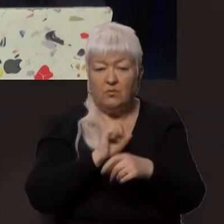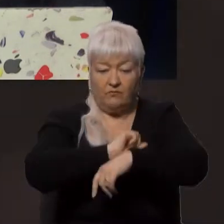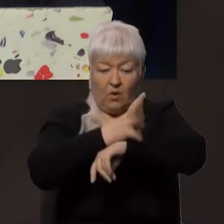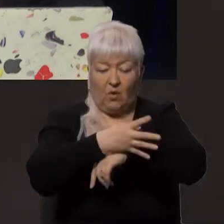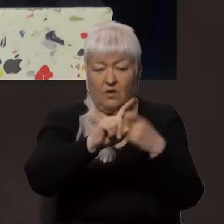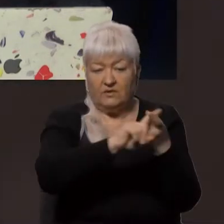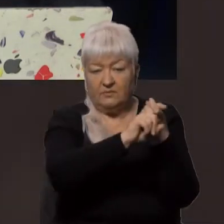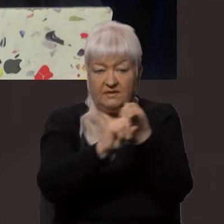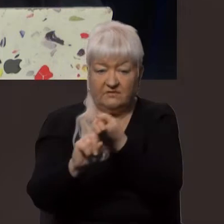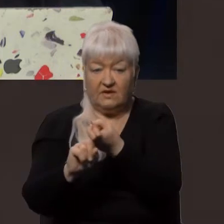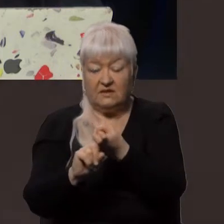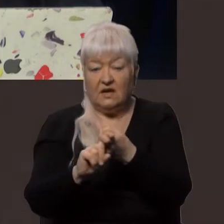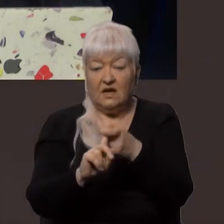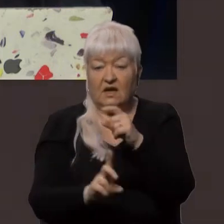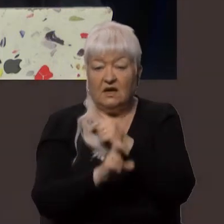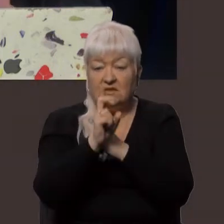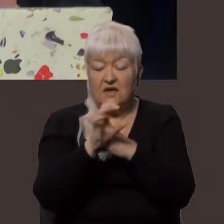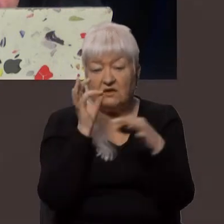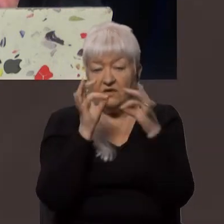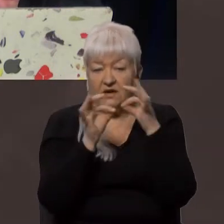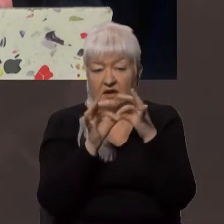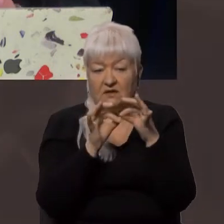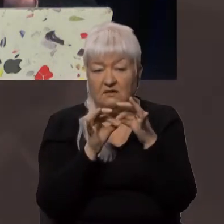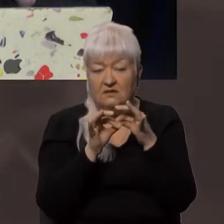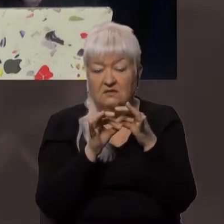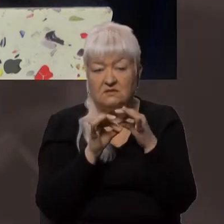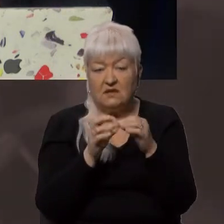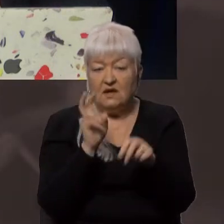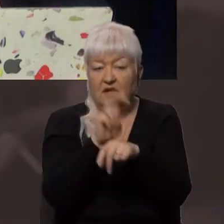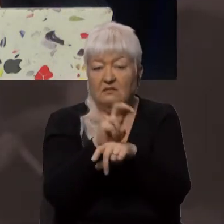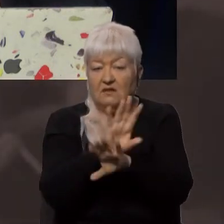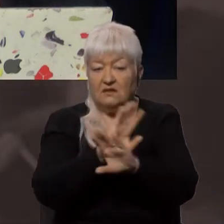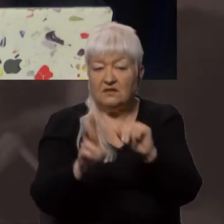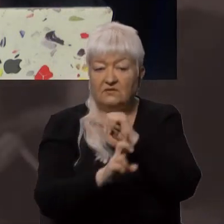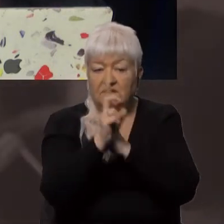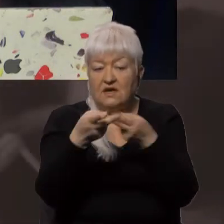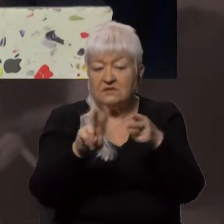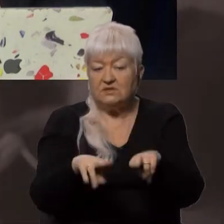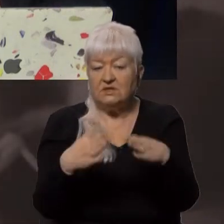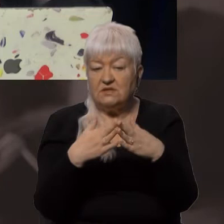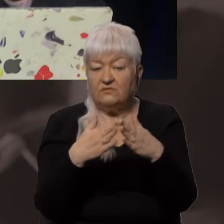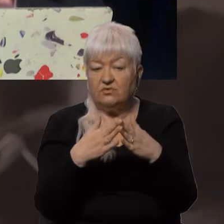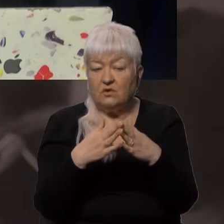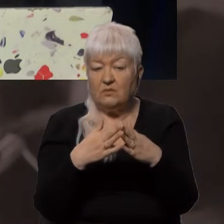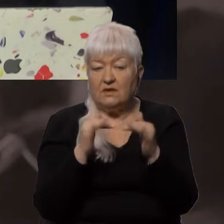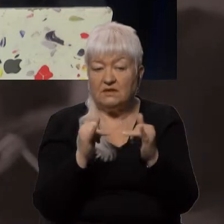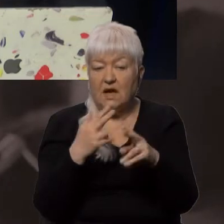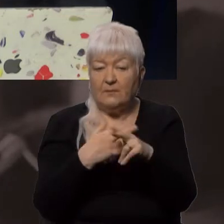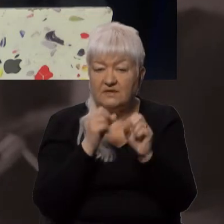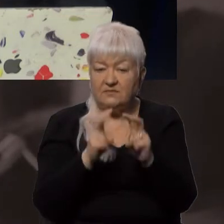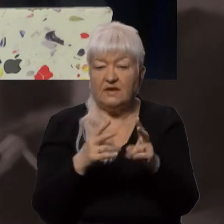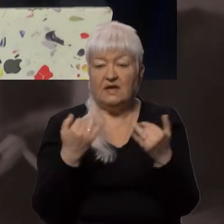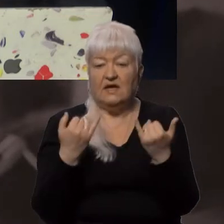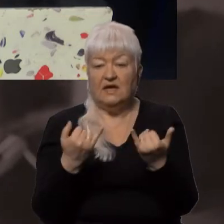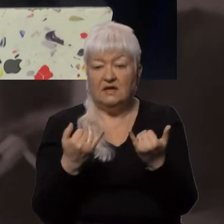Церква України радила вірянам утриматись від відвідування храмів і лишатися вдома заради безпеки. Зараз же загроза